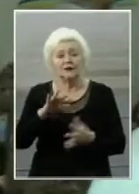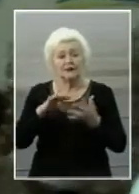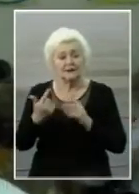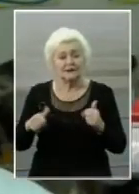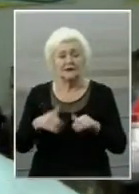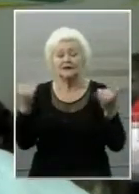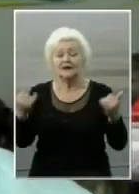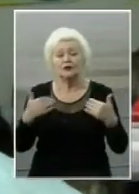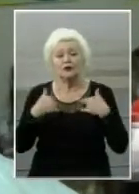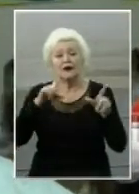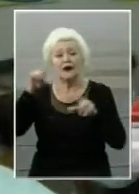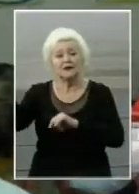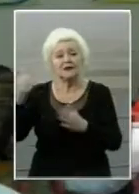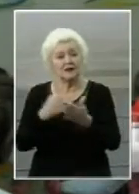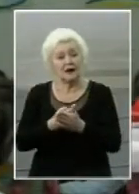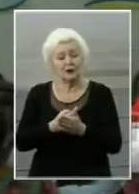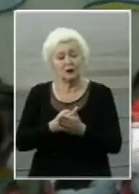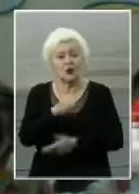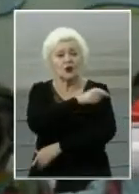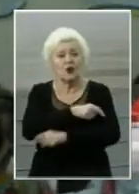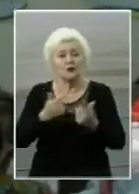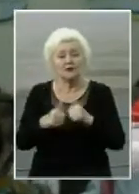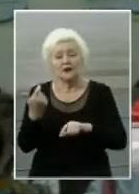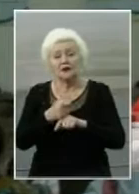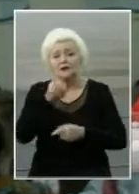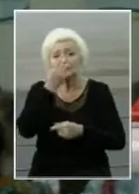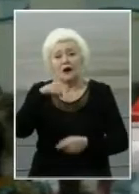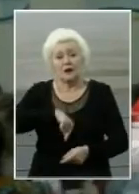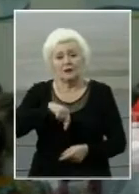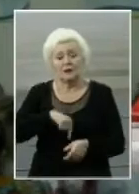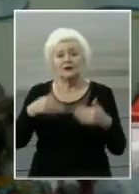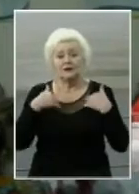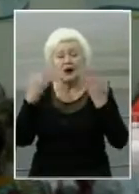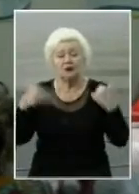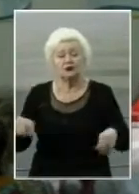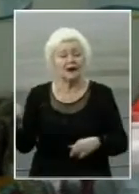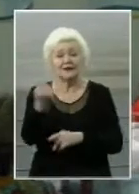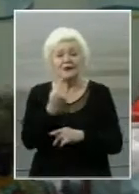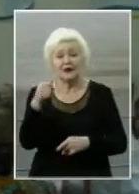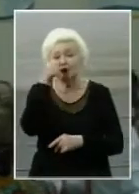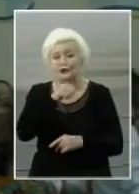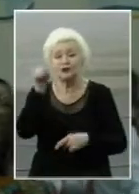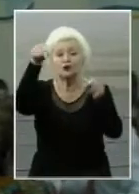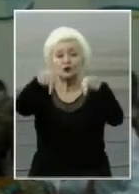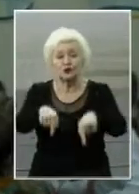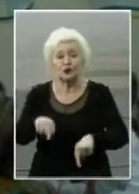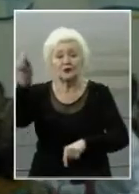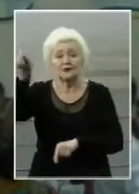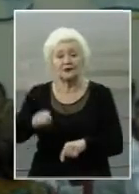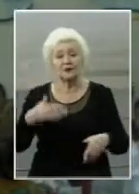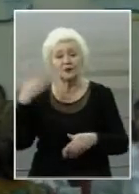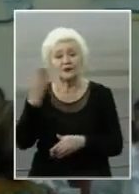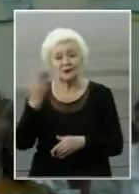Сьогодні я їхала до комісаріату з дуже гарним настроєм. Я вже не перший рік сюди їжу